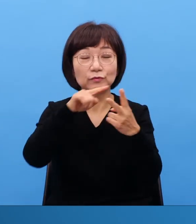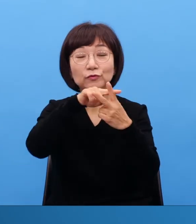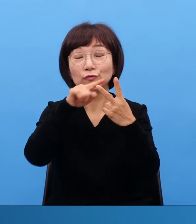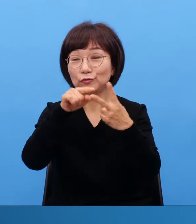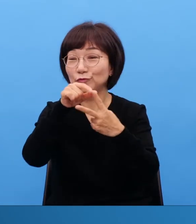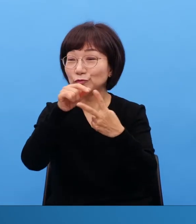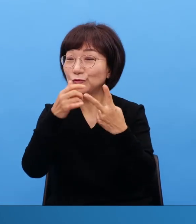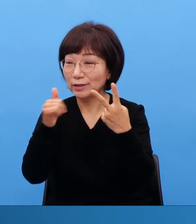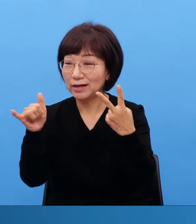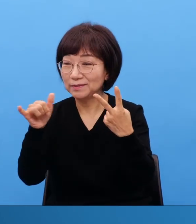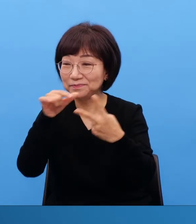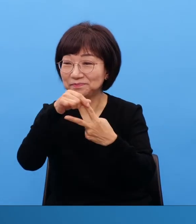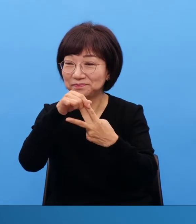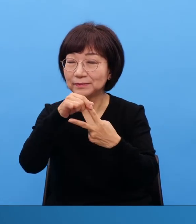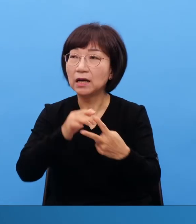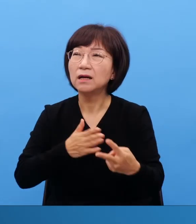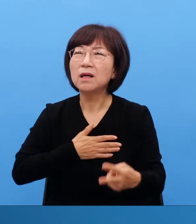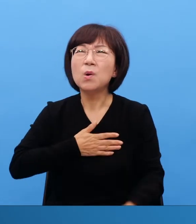얘기해 드나요